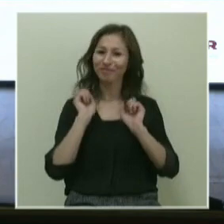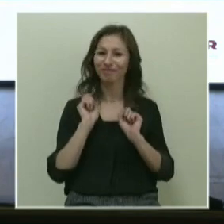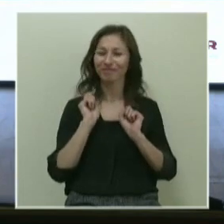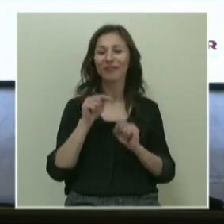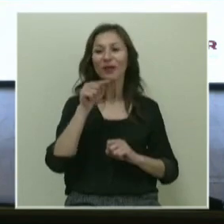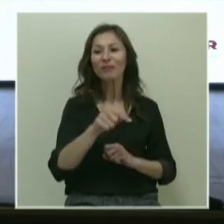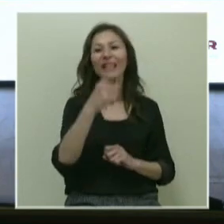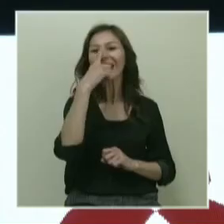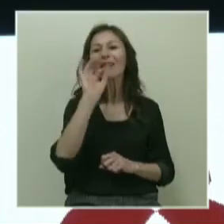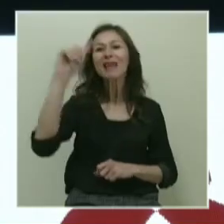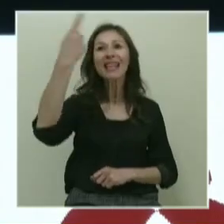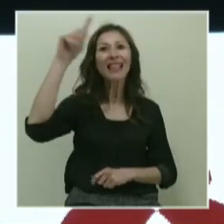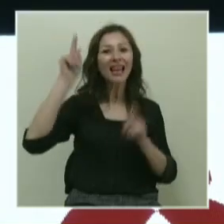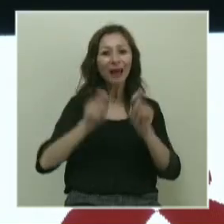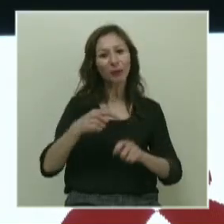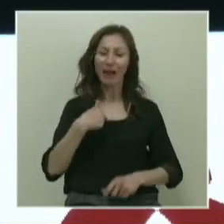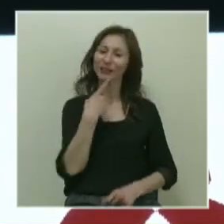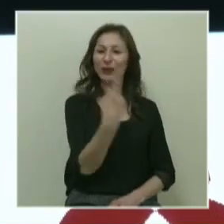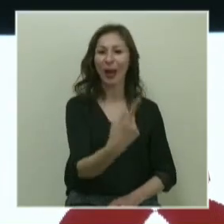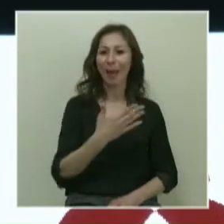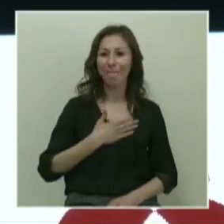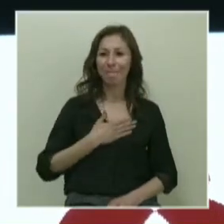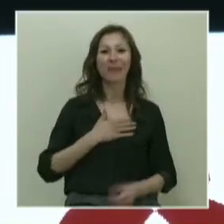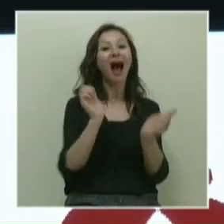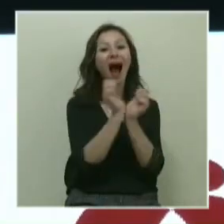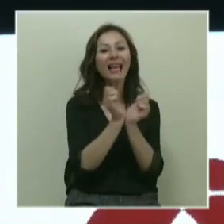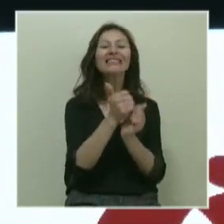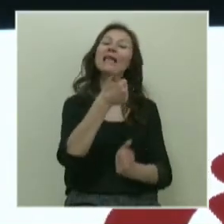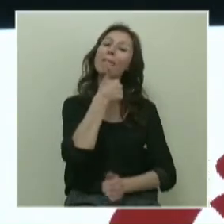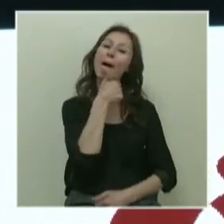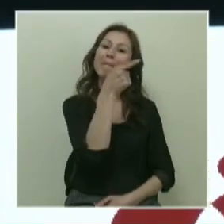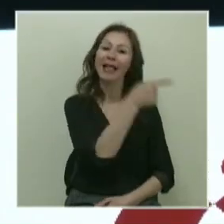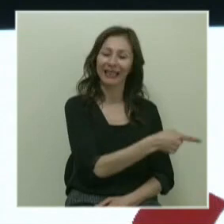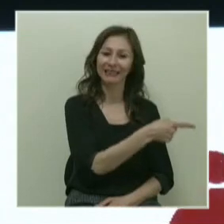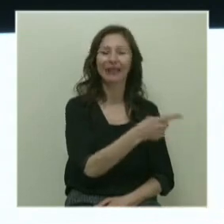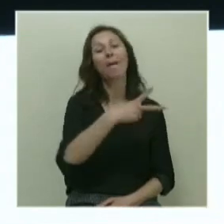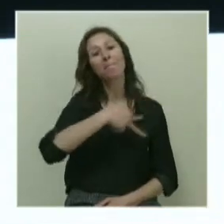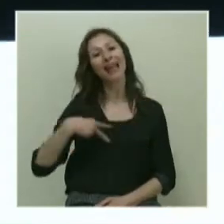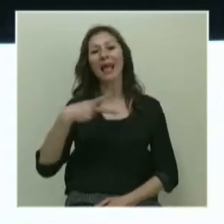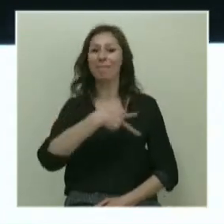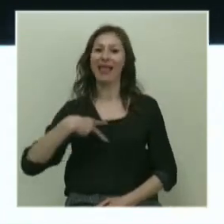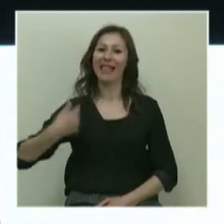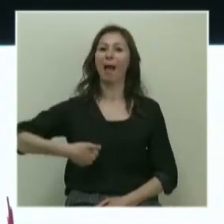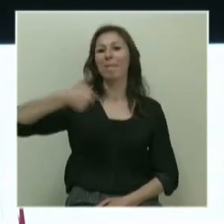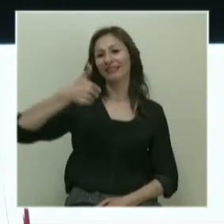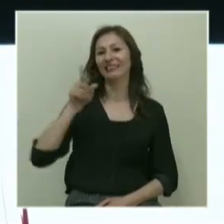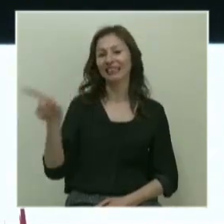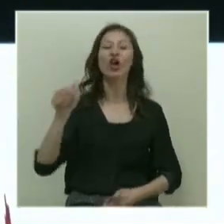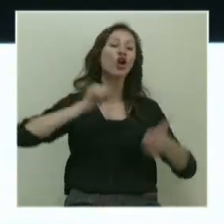dönüşüme kimliği terlik edecek? Ben size söyleyeyim. Ailenizde babanız, belediyede belediye başkanı,